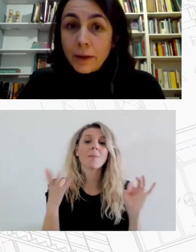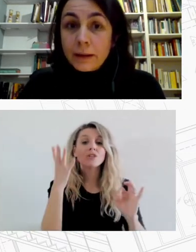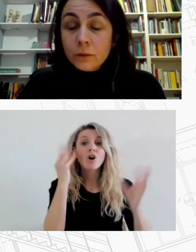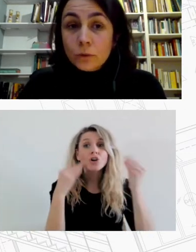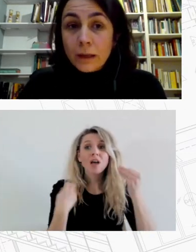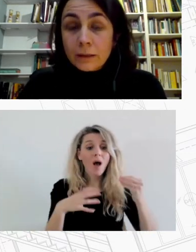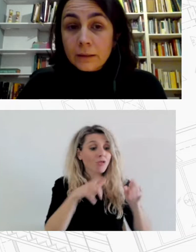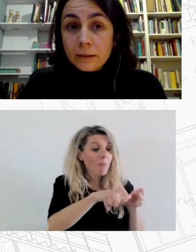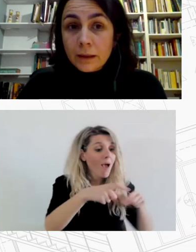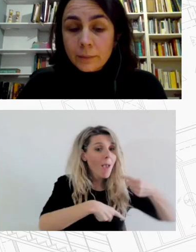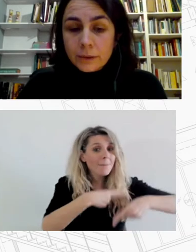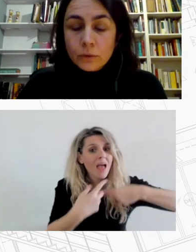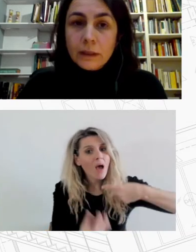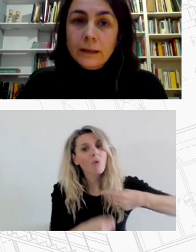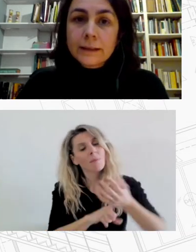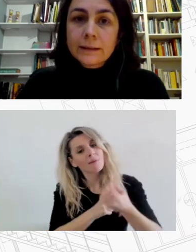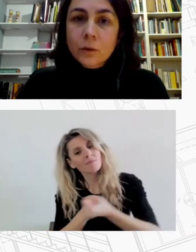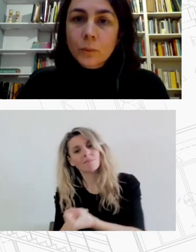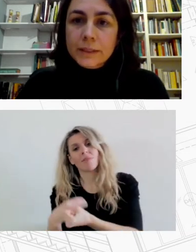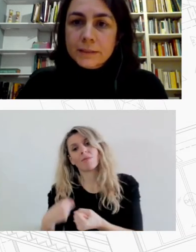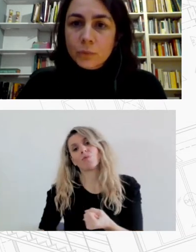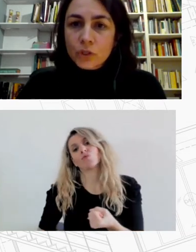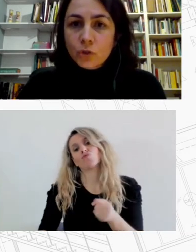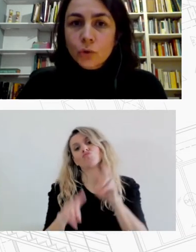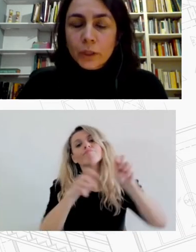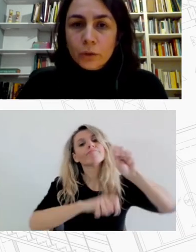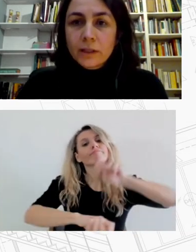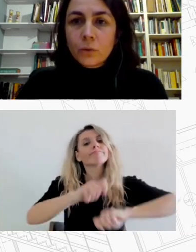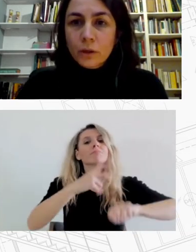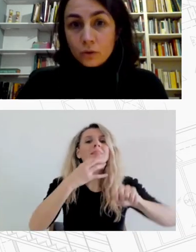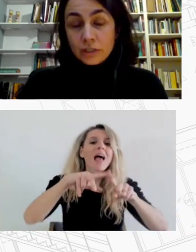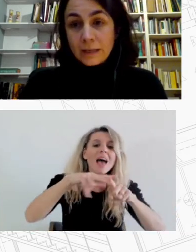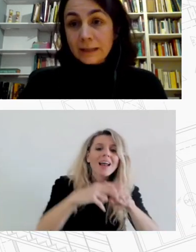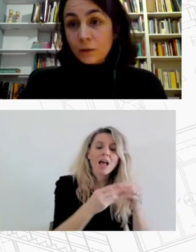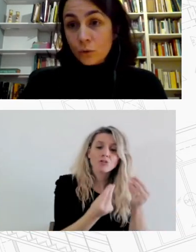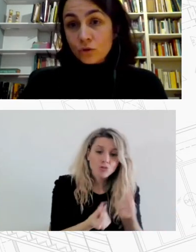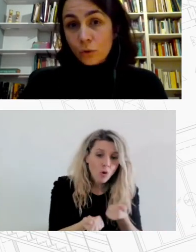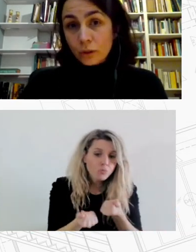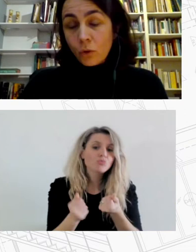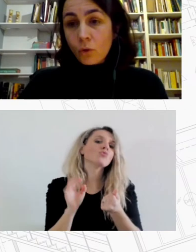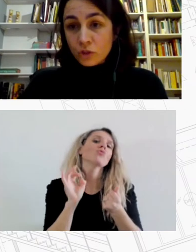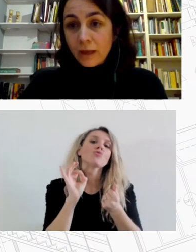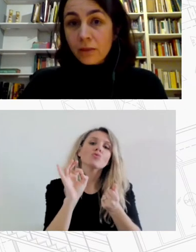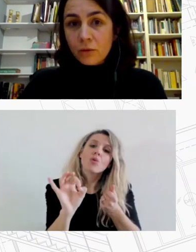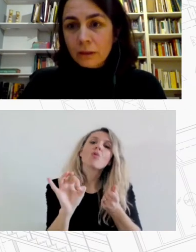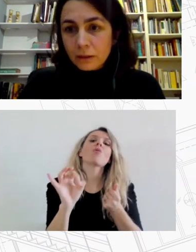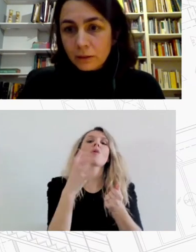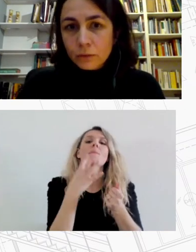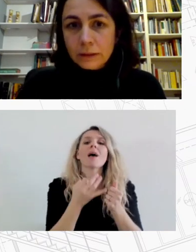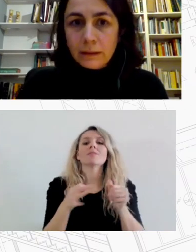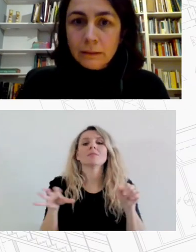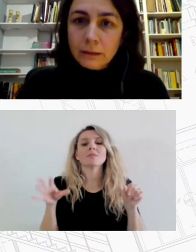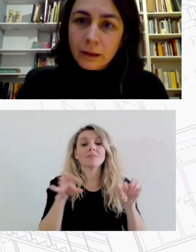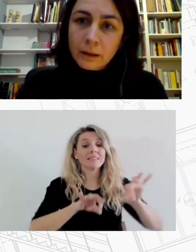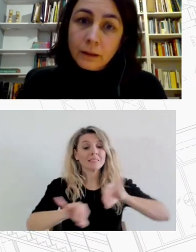είναι απαραίτητο να αναπτυχθούν εργαλεία για την ενεργοποίηση της συμμετοχής των τοπτικών κοινωνιών σε ένα κοινό συλλογικό σχέδιο για την